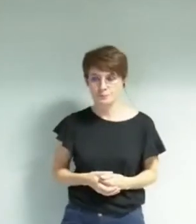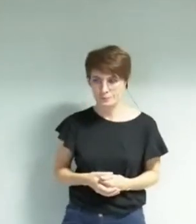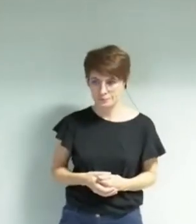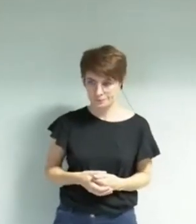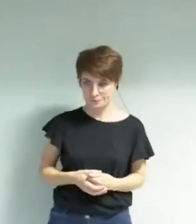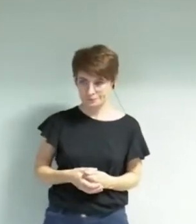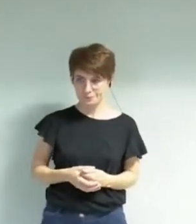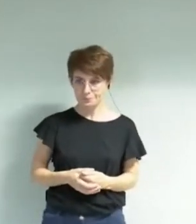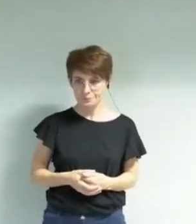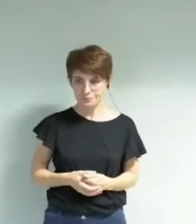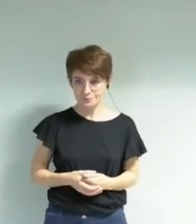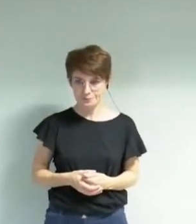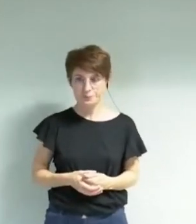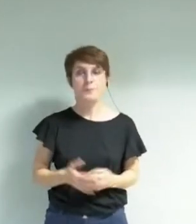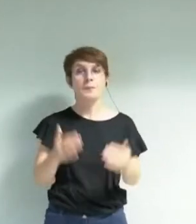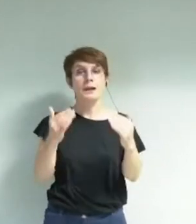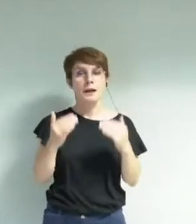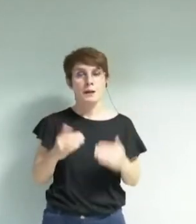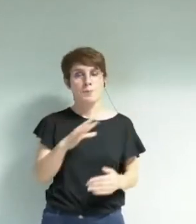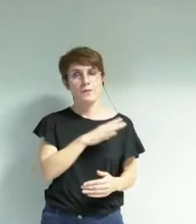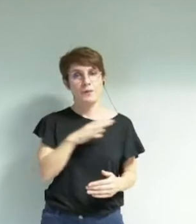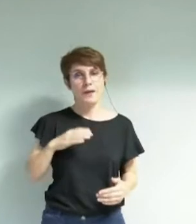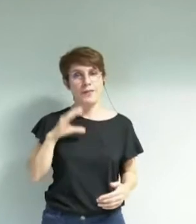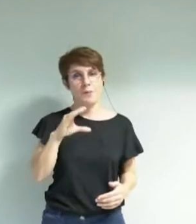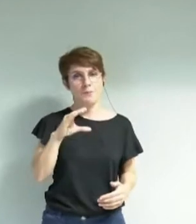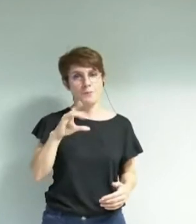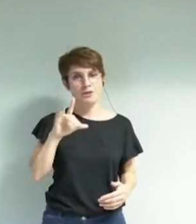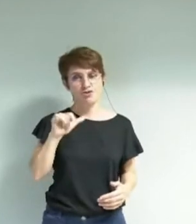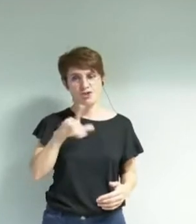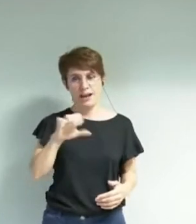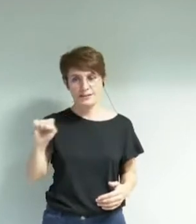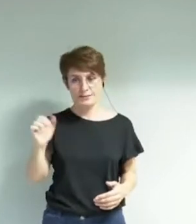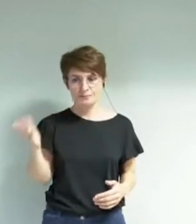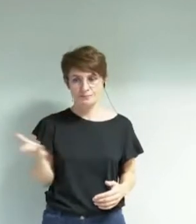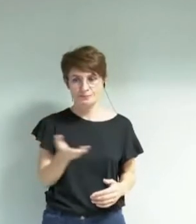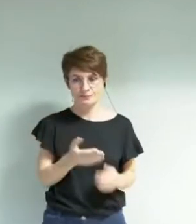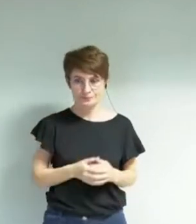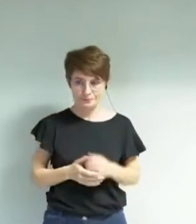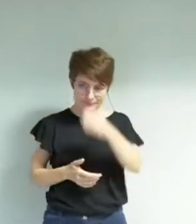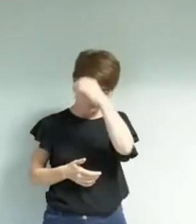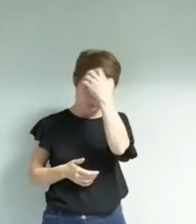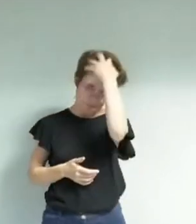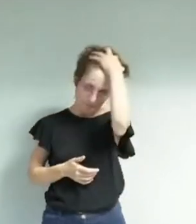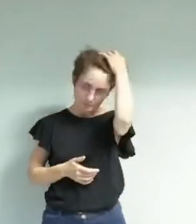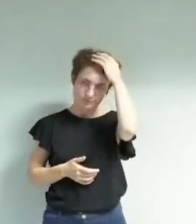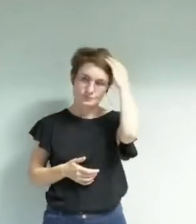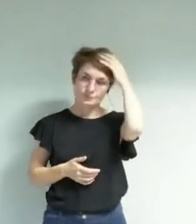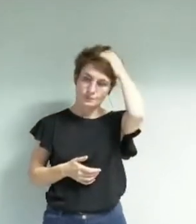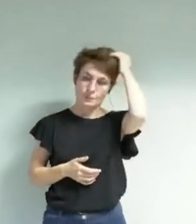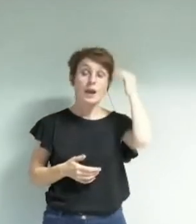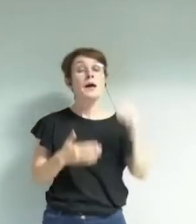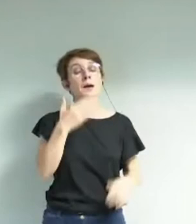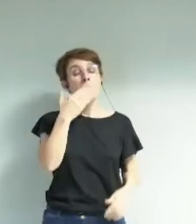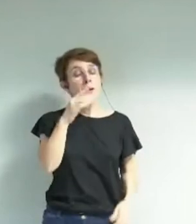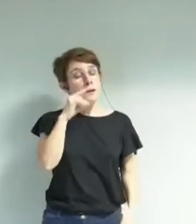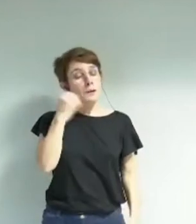Nous avons maintenant l'intervention d'Émilie Chalas. Oui, merci, M. le maire. Quelques points, quand même, suite à cette présentation et